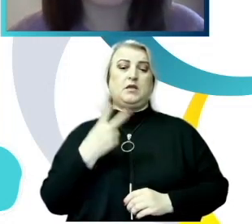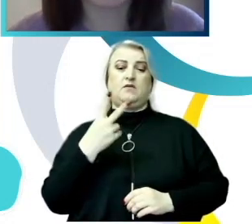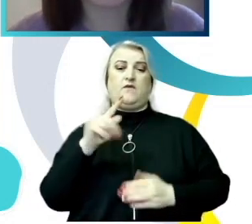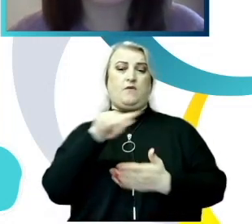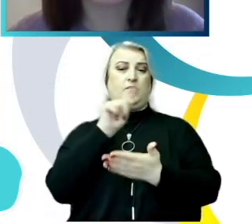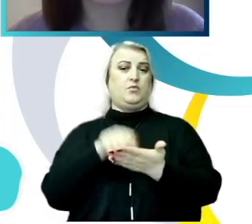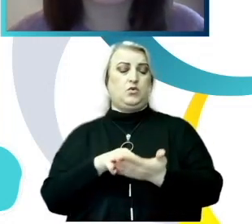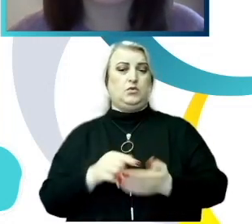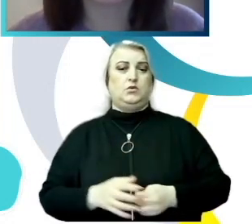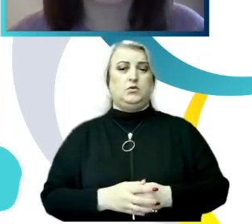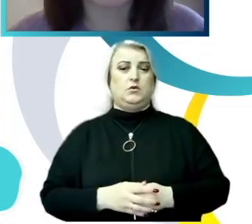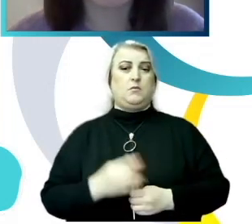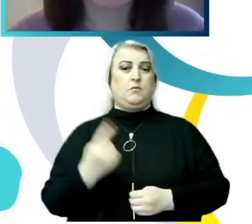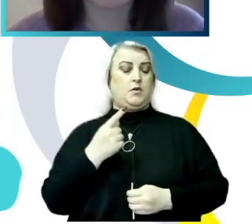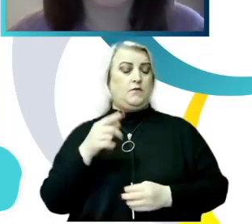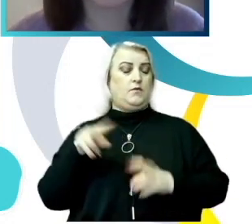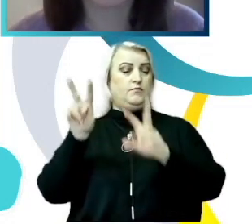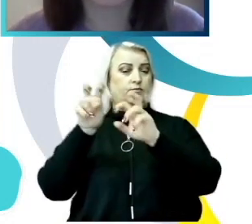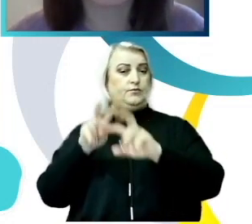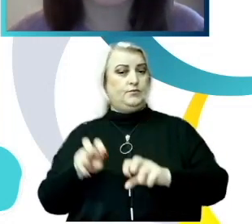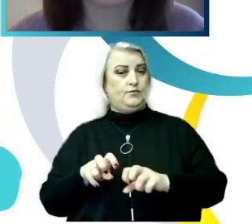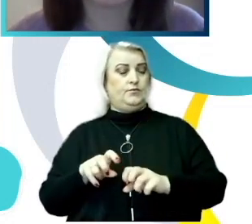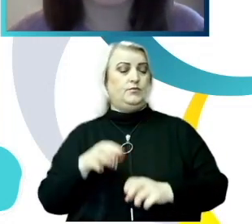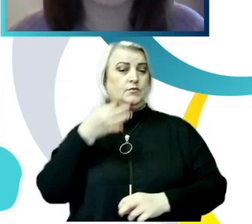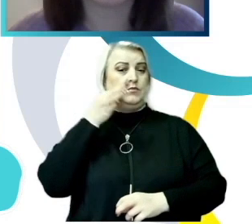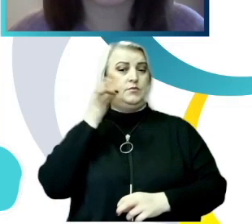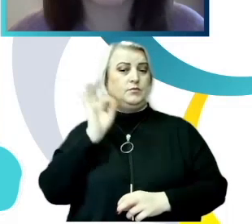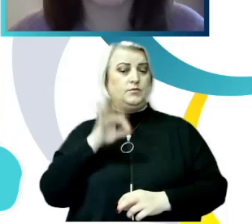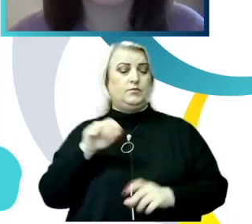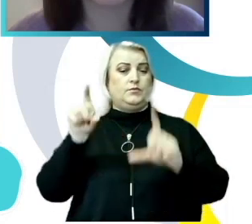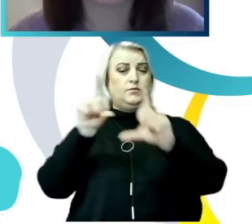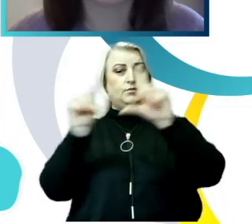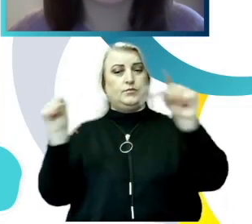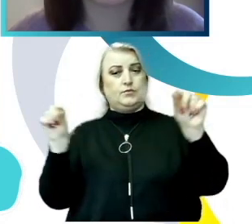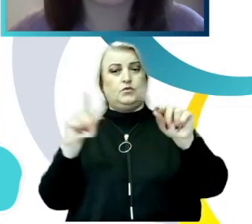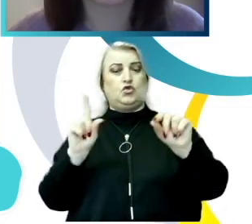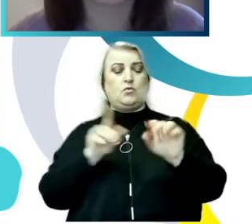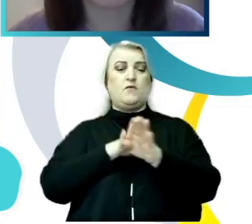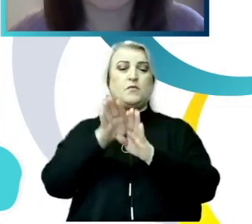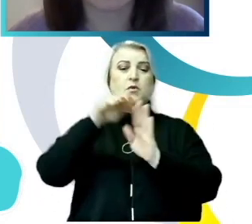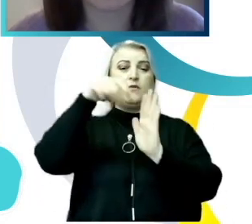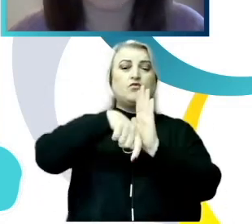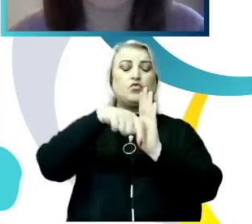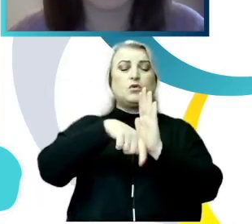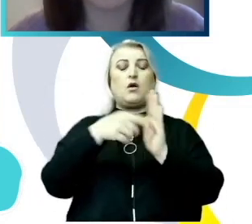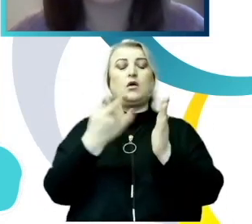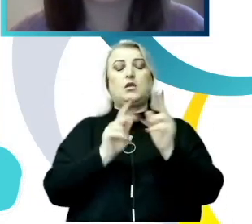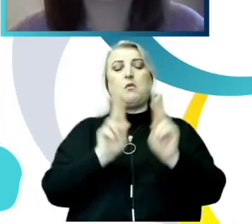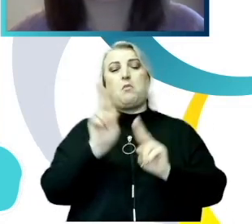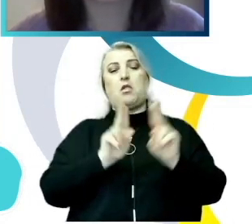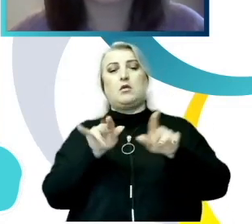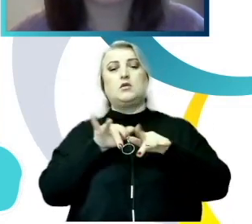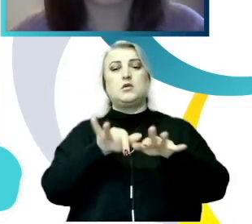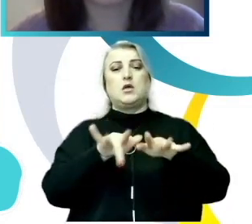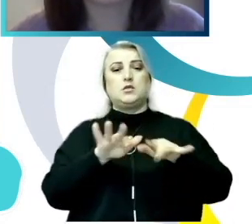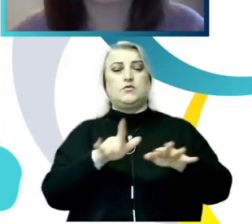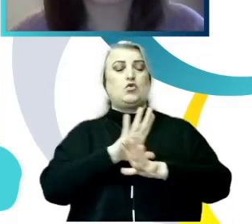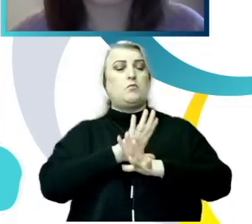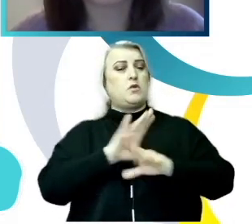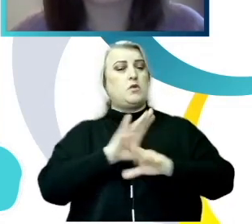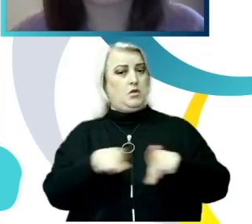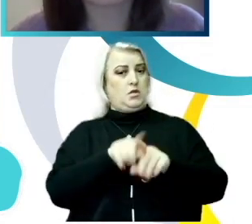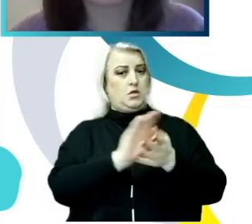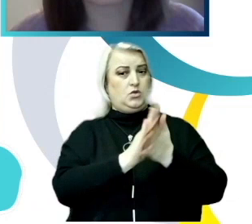Prima, am analizat experiența instituțiilor de a implementa politici de prevenire și combaterie a hărțuirii și doi,